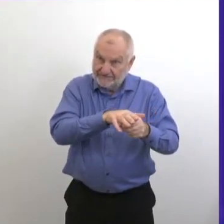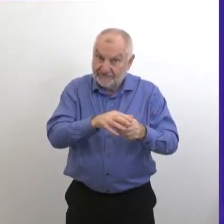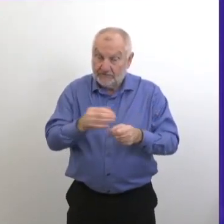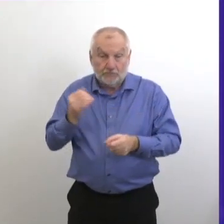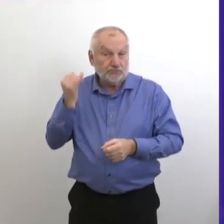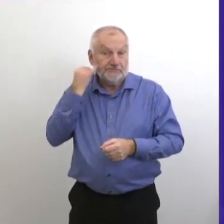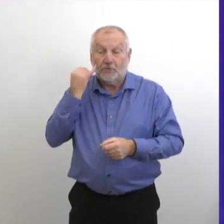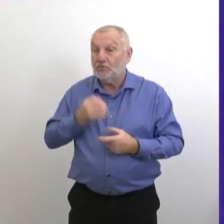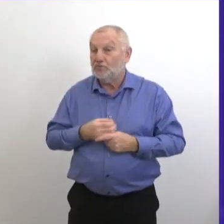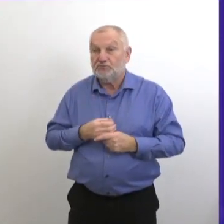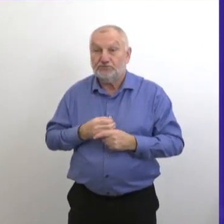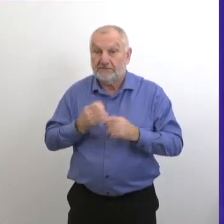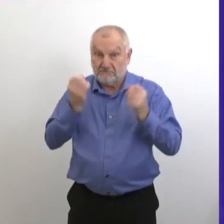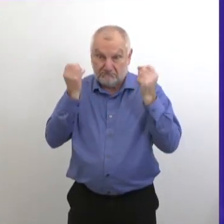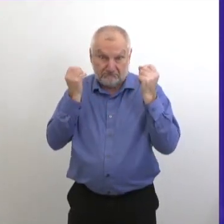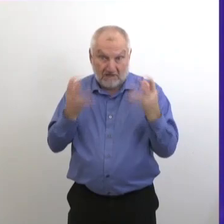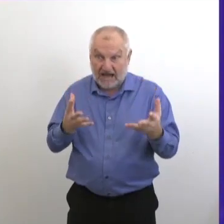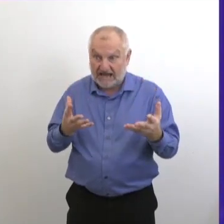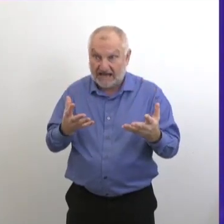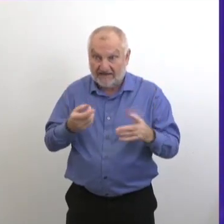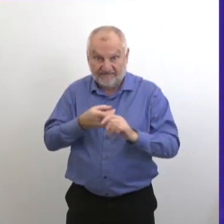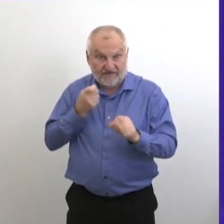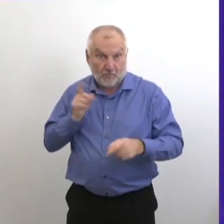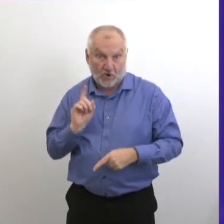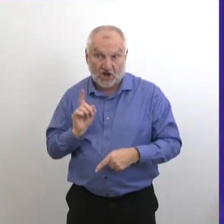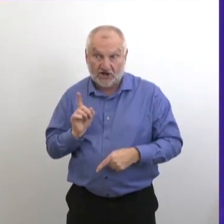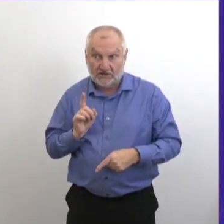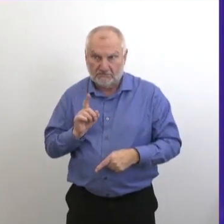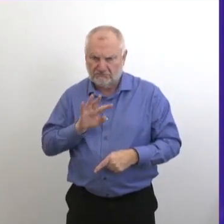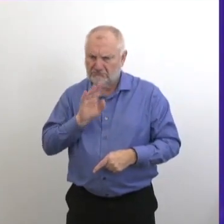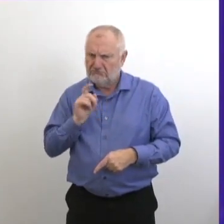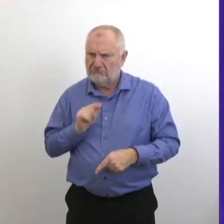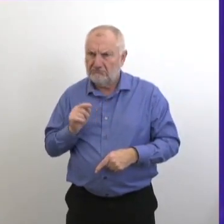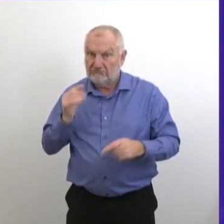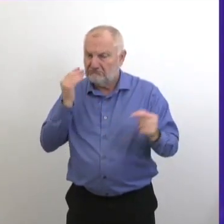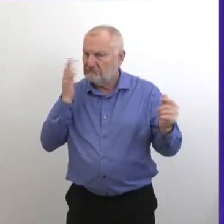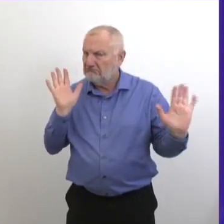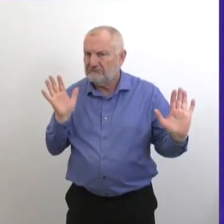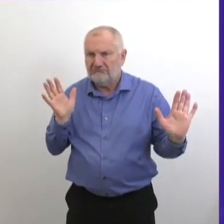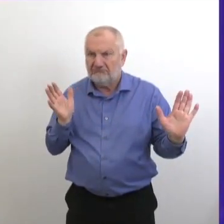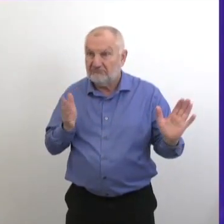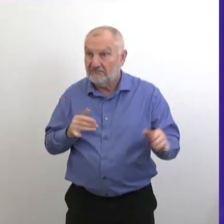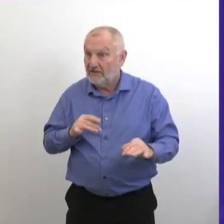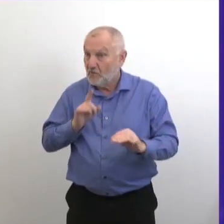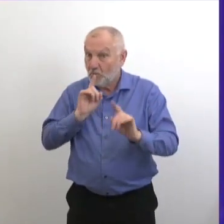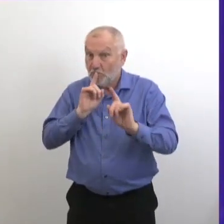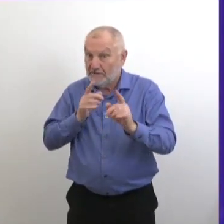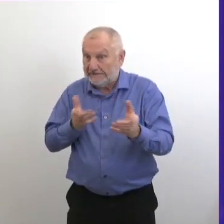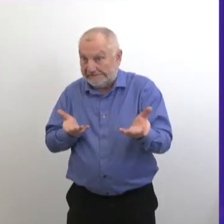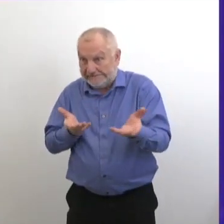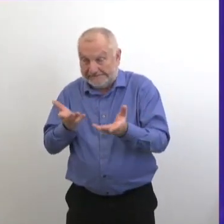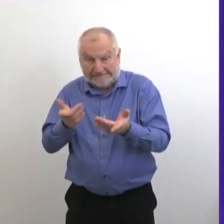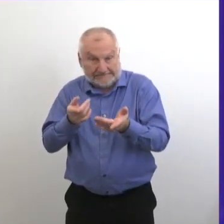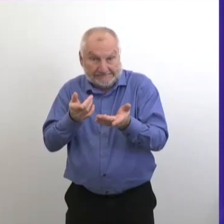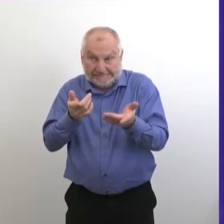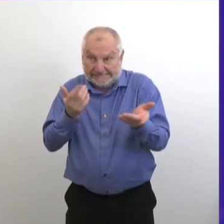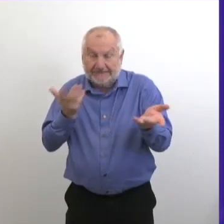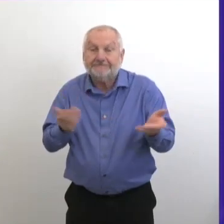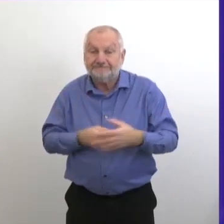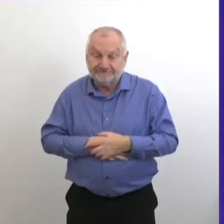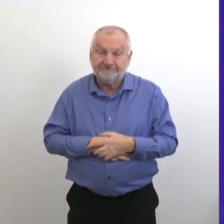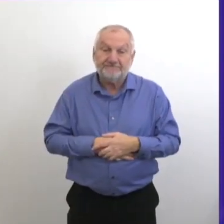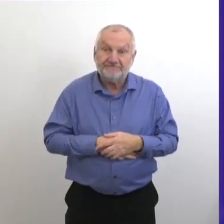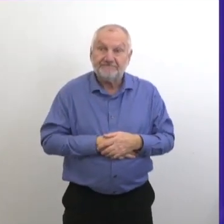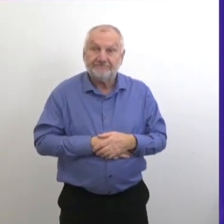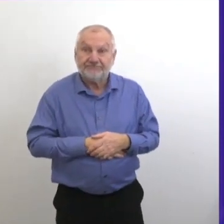Si vous avez une grande proportion de cas, vous ne savez pas quelle en est la source. Eh bien, vous devez prendre tous les rapports avec beaucoup